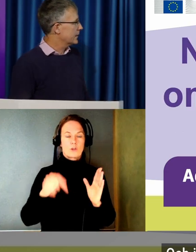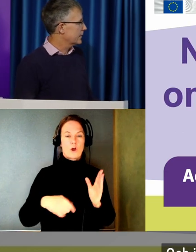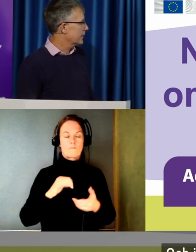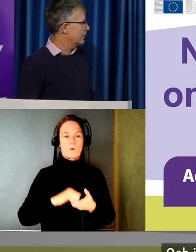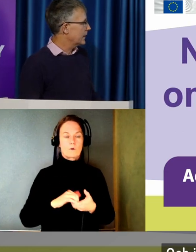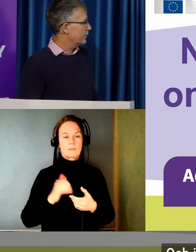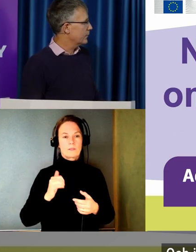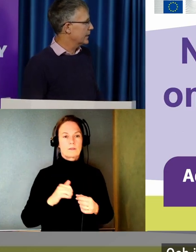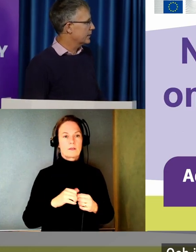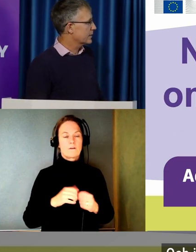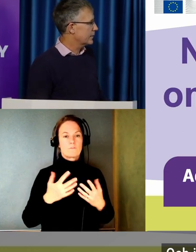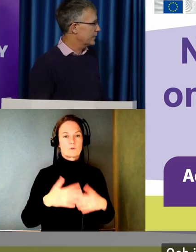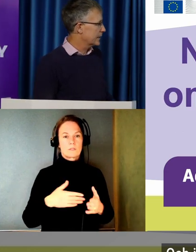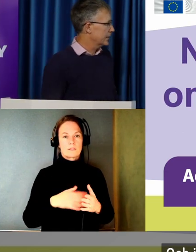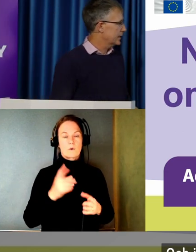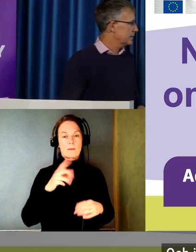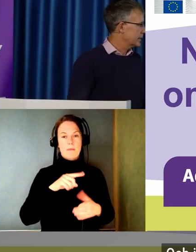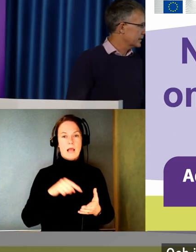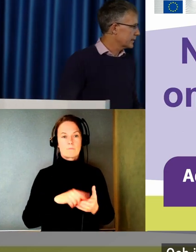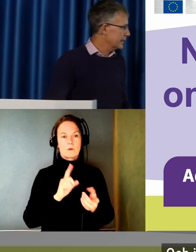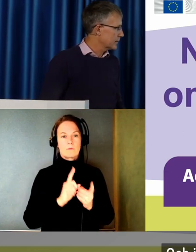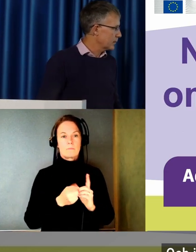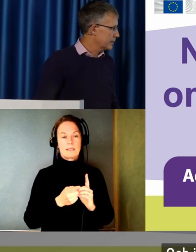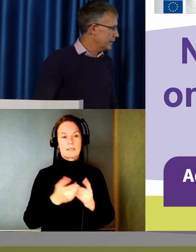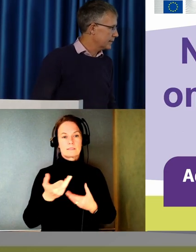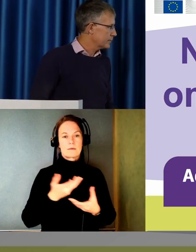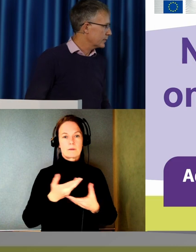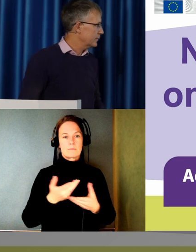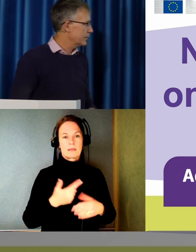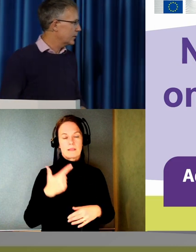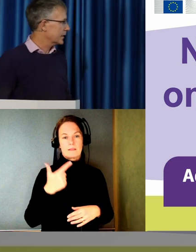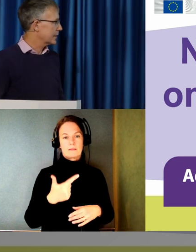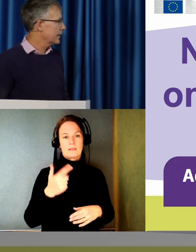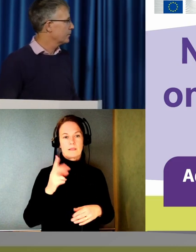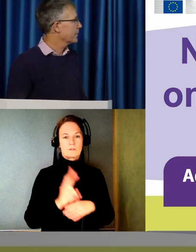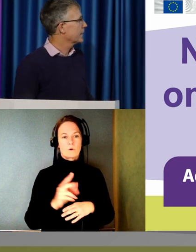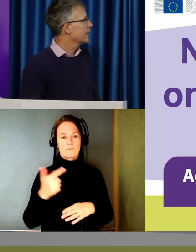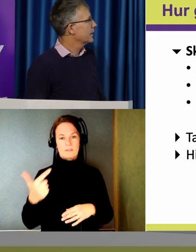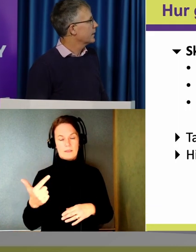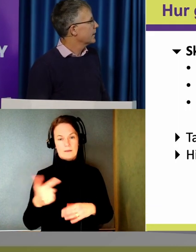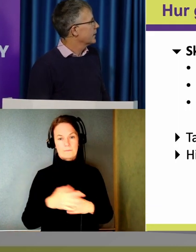Och i Malmö blir det då ett samarbete med nätverket T12T. Som jag kommer tillbaka till.